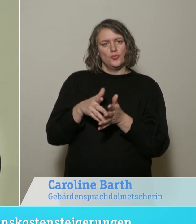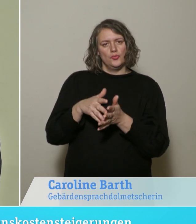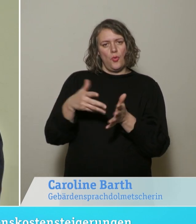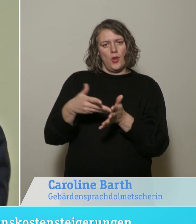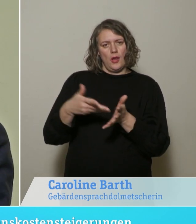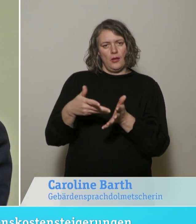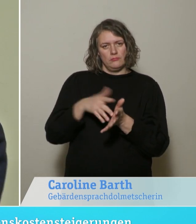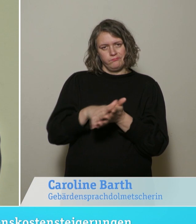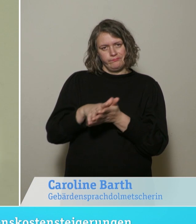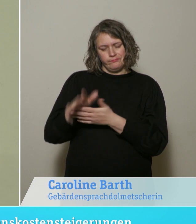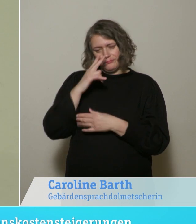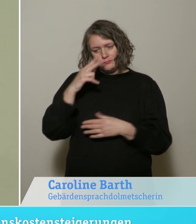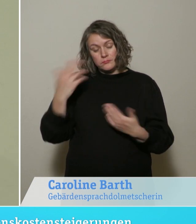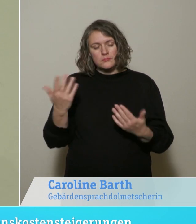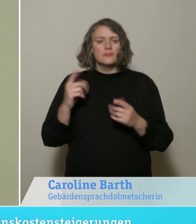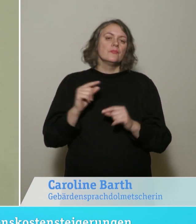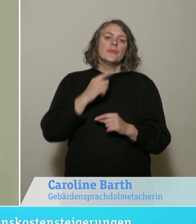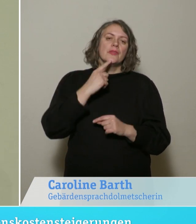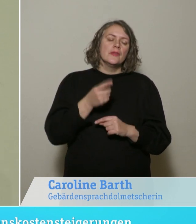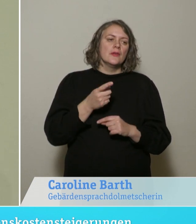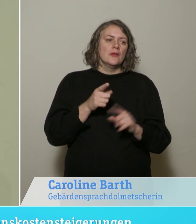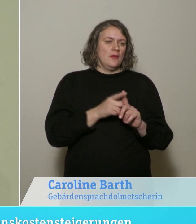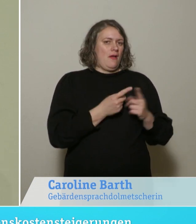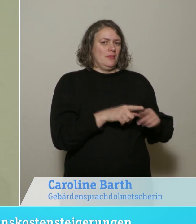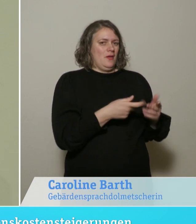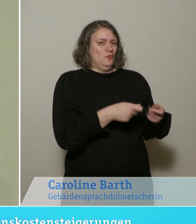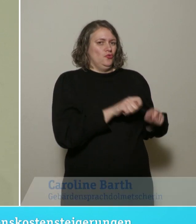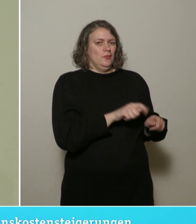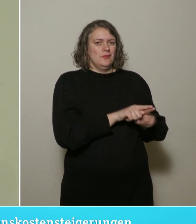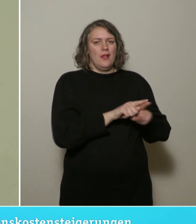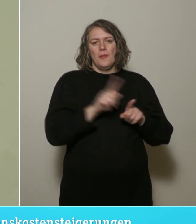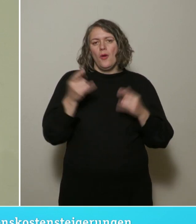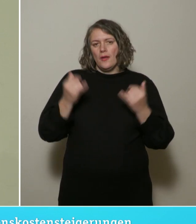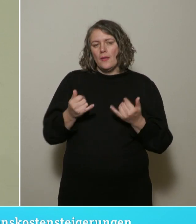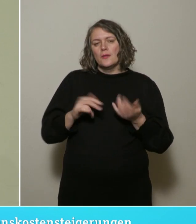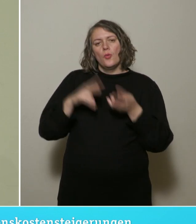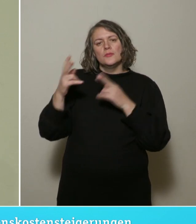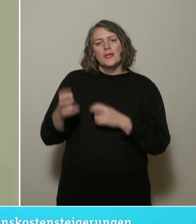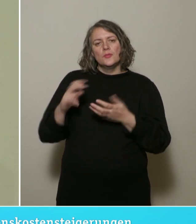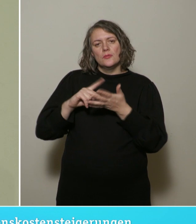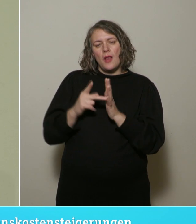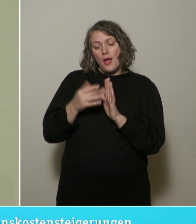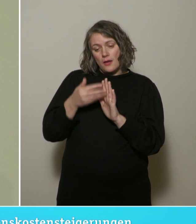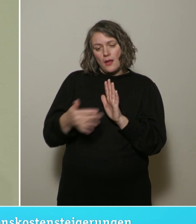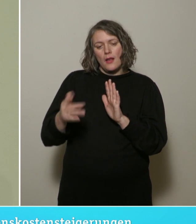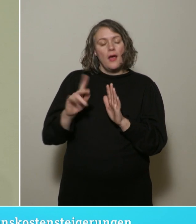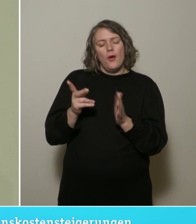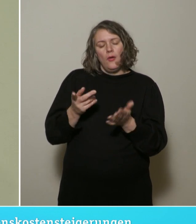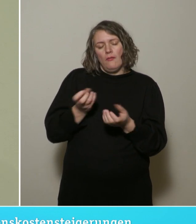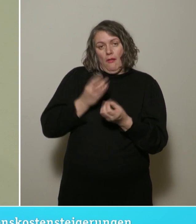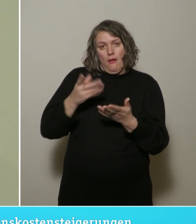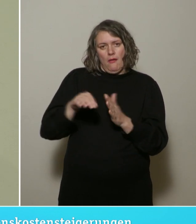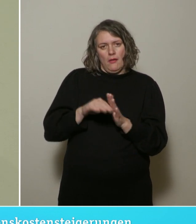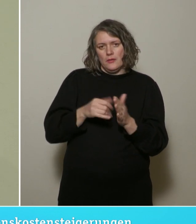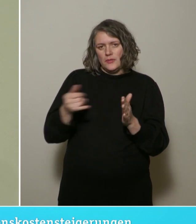dass wie bei allen anderen Beschlüssen auch, auch für den Umsetzungsplan, auch hier gilt, dass die